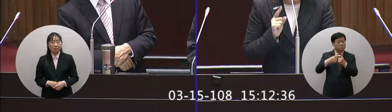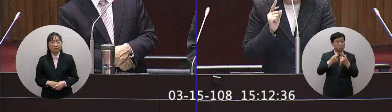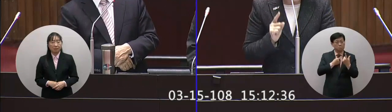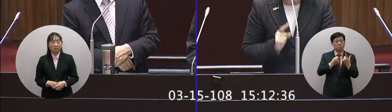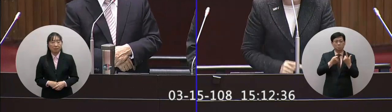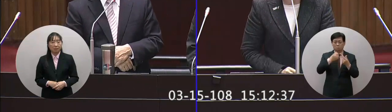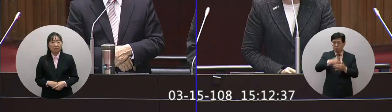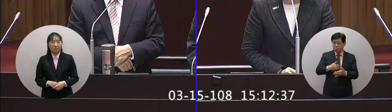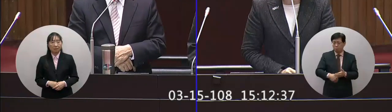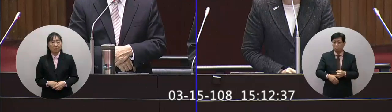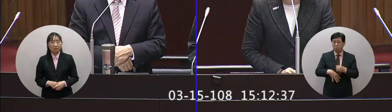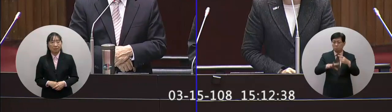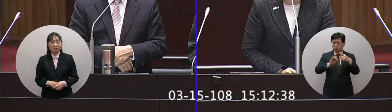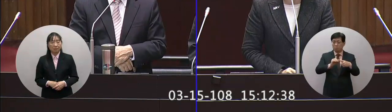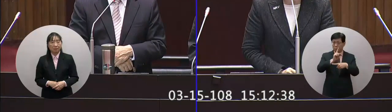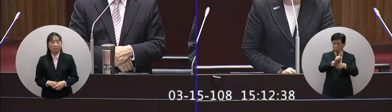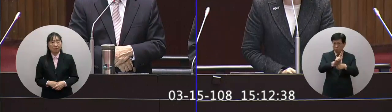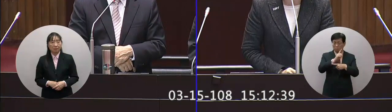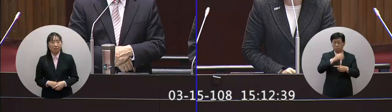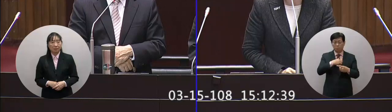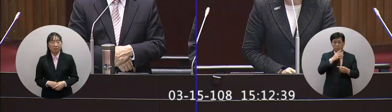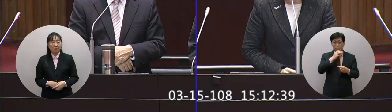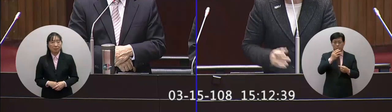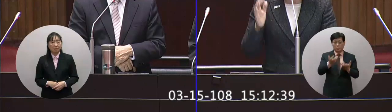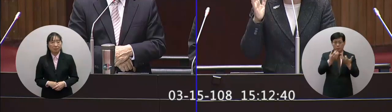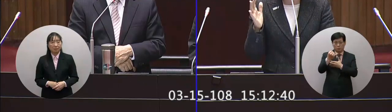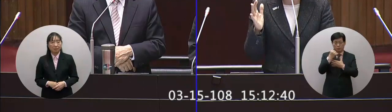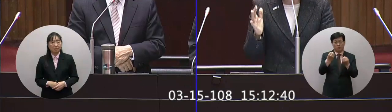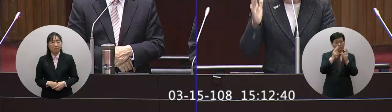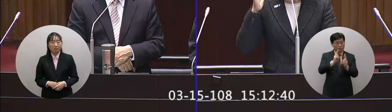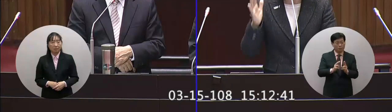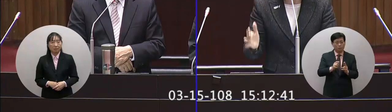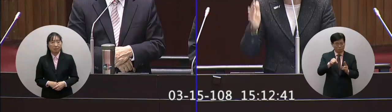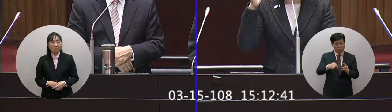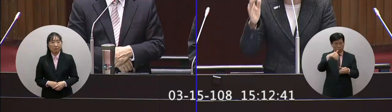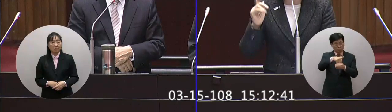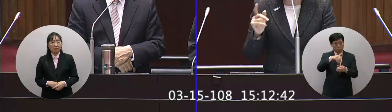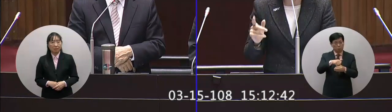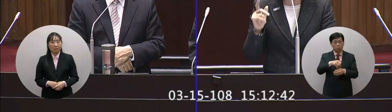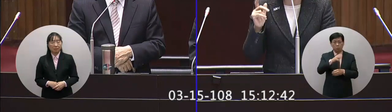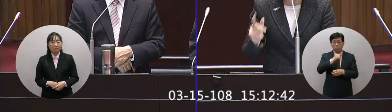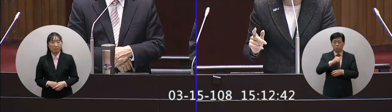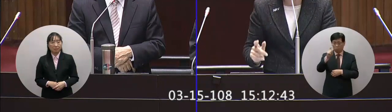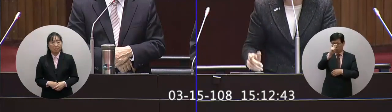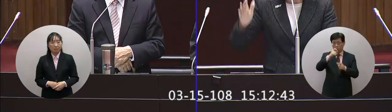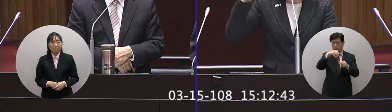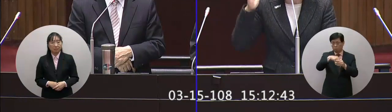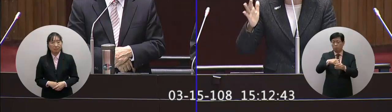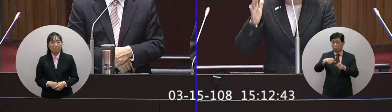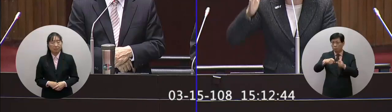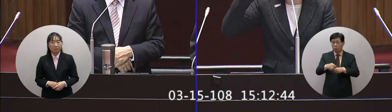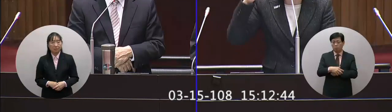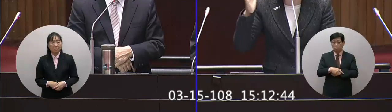應該要減少百分之一的火力發電這個投票是在這個十個公投案裡面